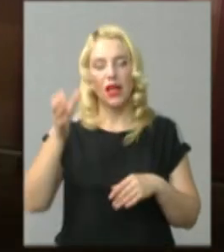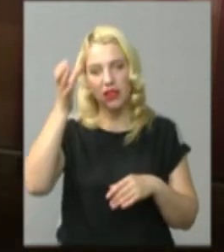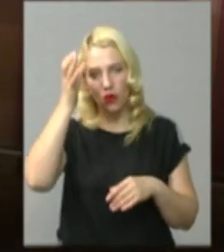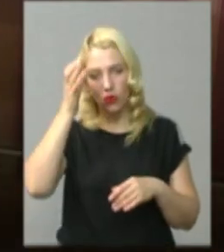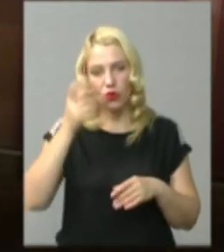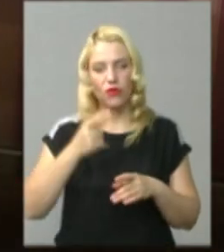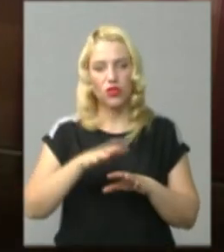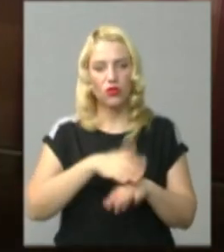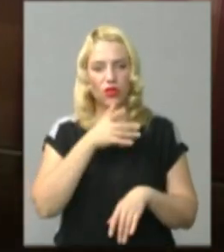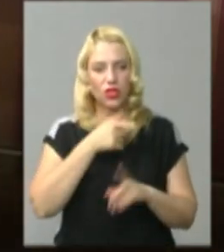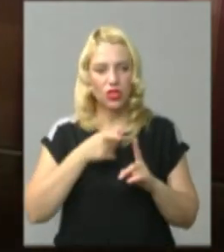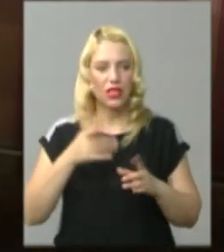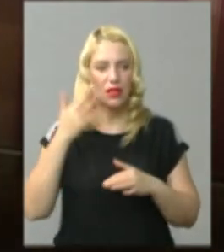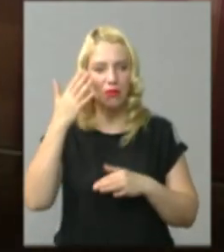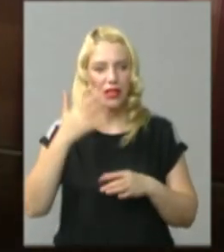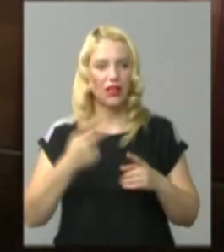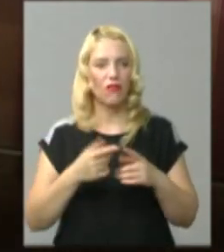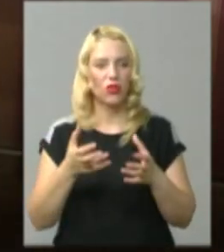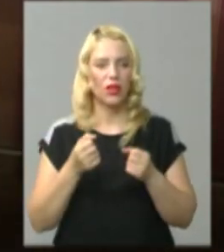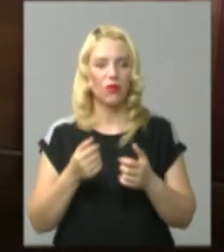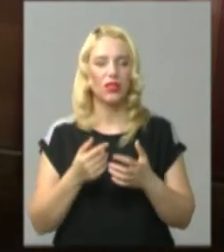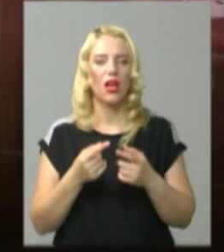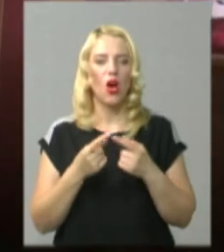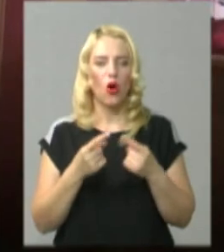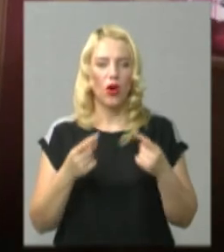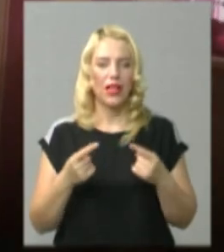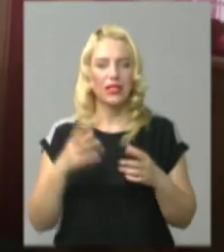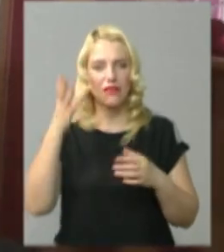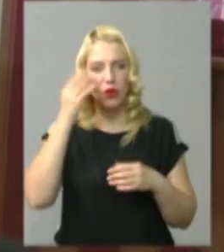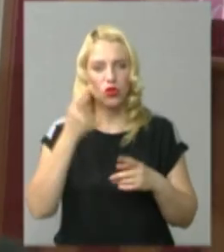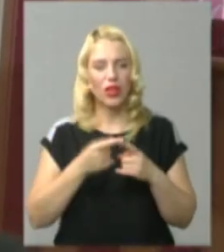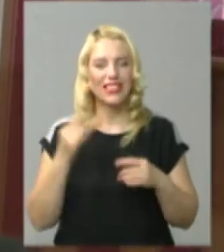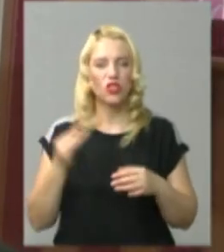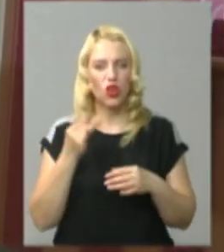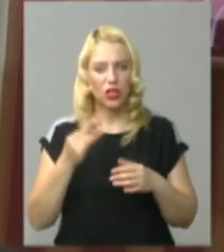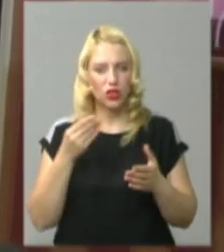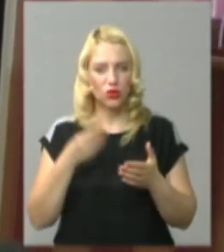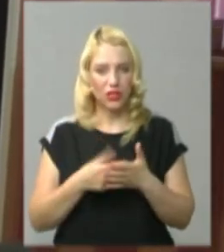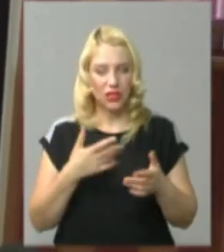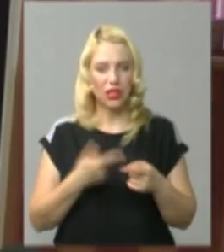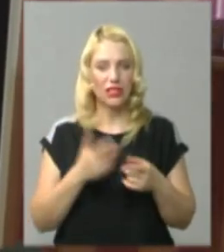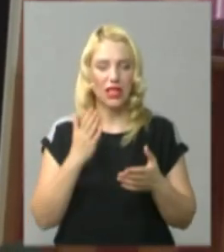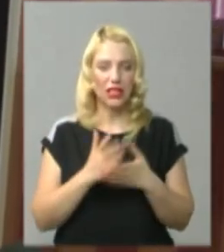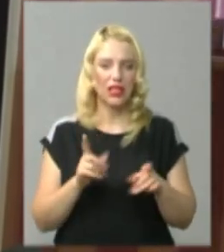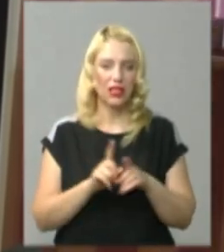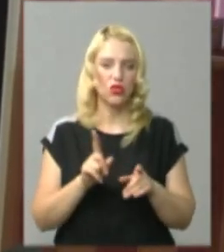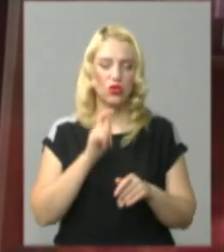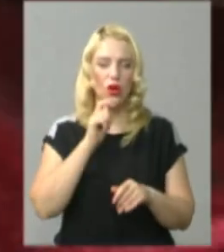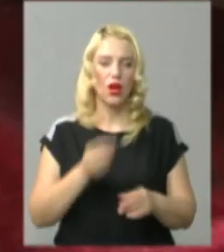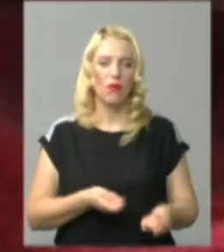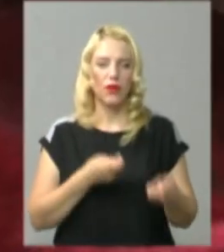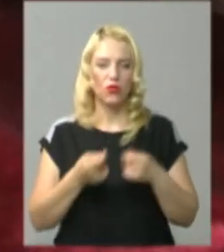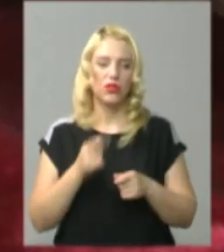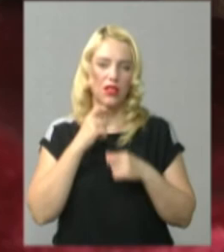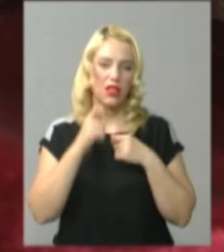отримати в колекцію музею, враховуючи її історичну цінність. Є у нас такі так звані друзі музею, які переносять і дарують предмети.